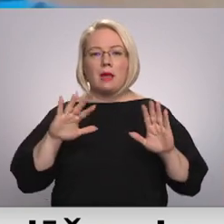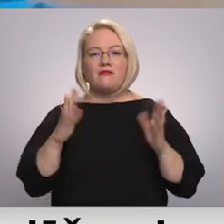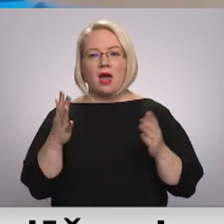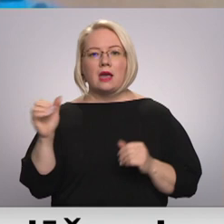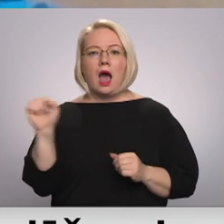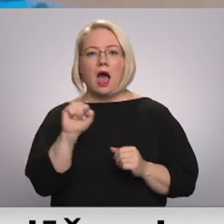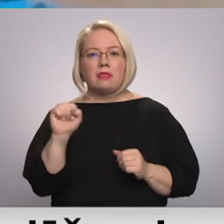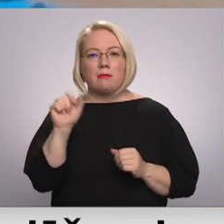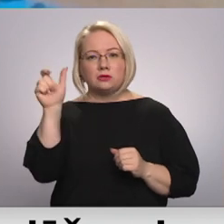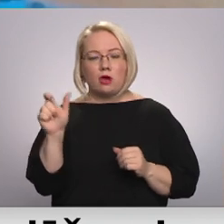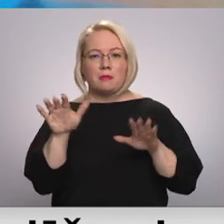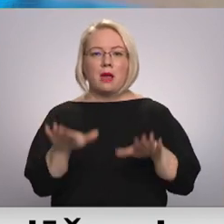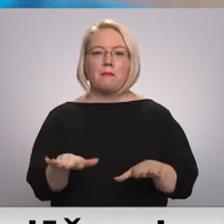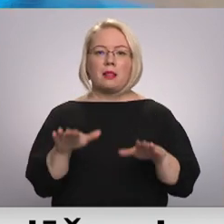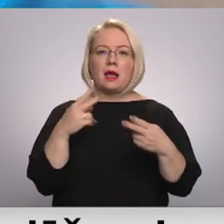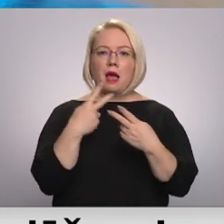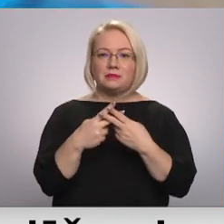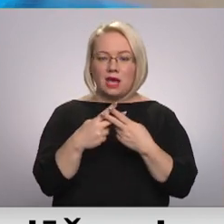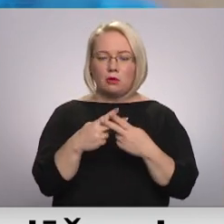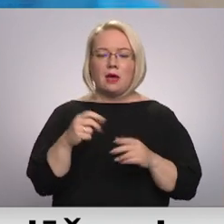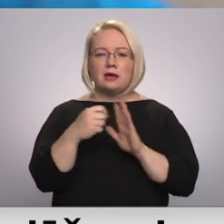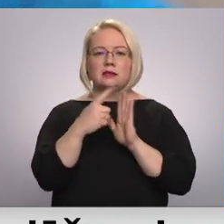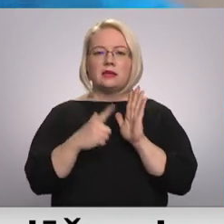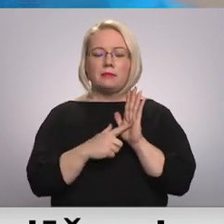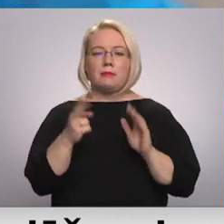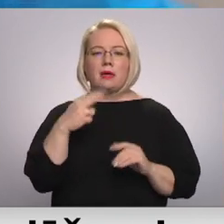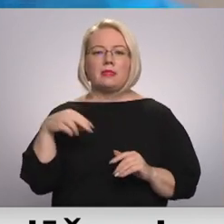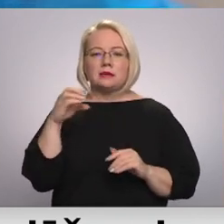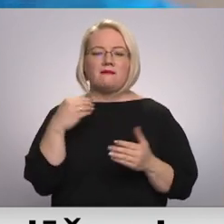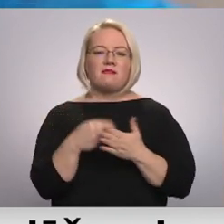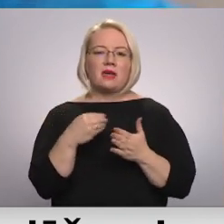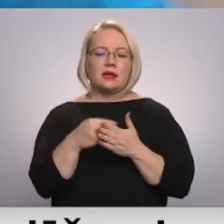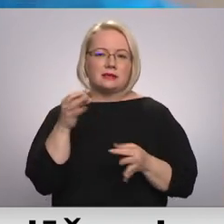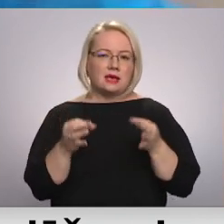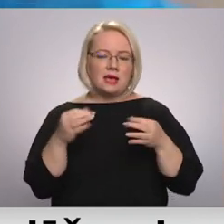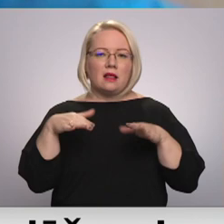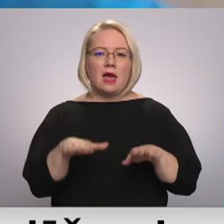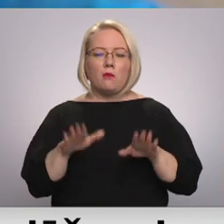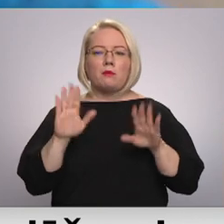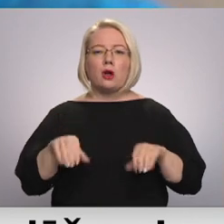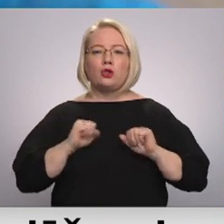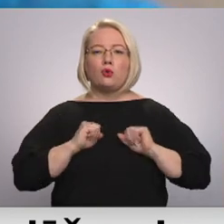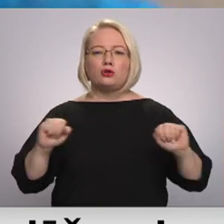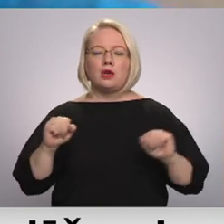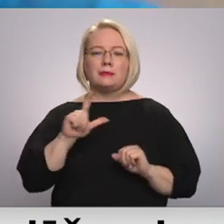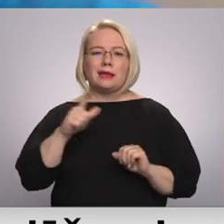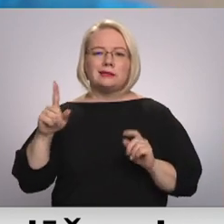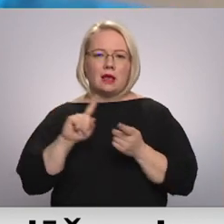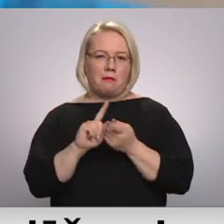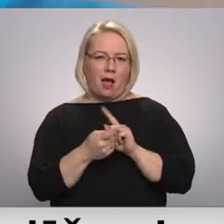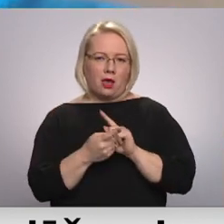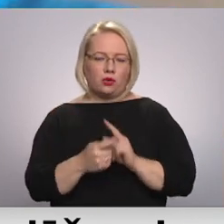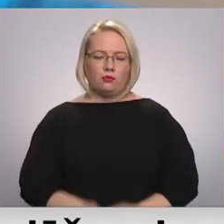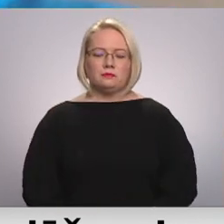arī turpmāk jāpaliek apcietinājumā, jau 17. decembrī vērtēs tiesa, lemļot par drošības līdzekļu māju. Nadar līdzīt